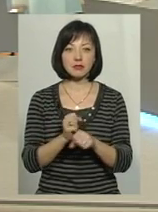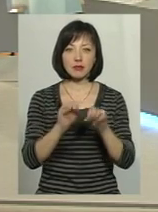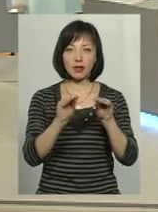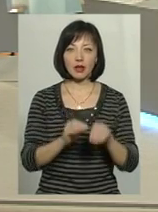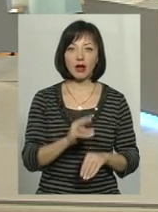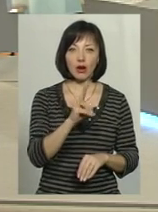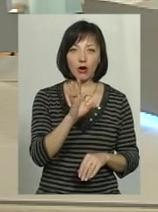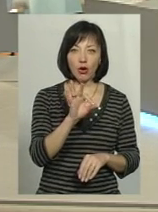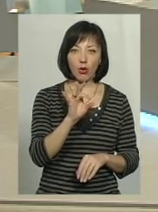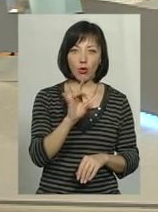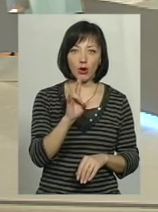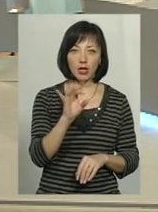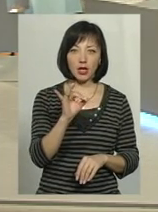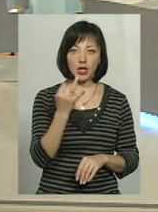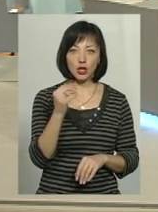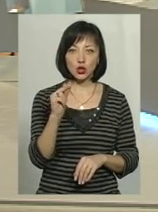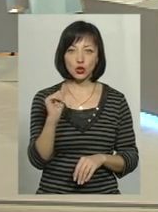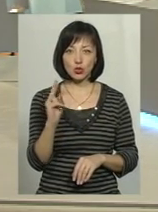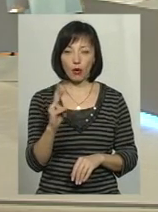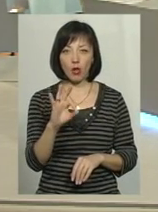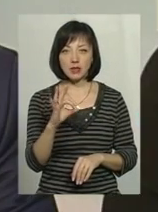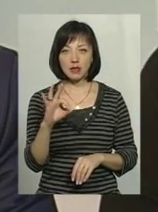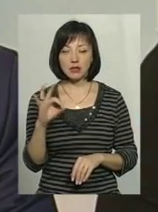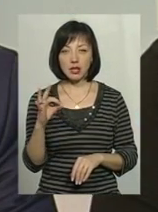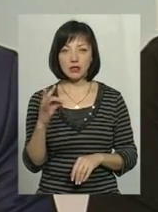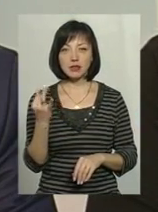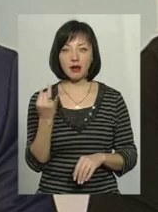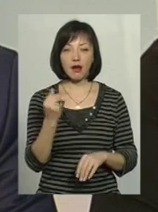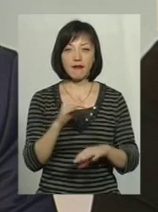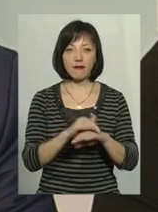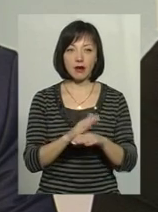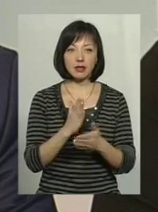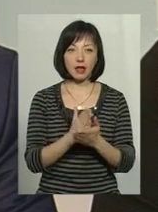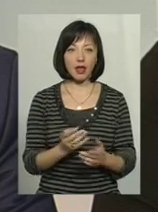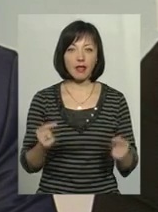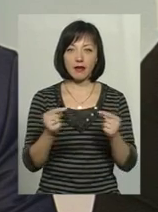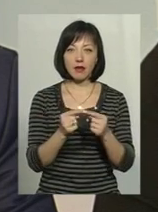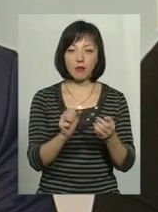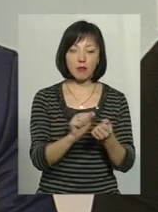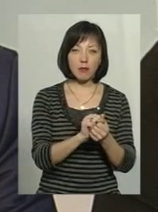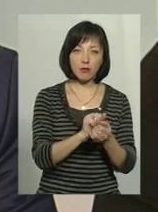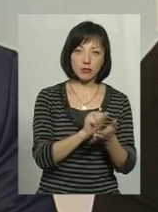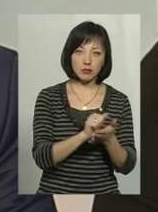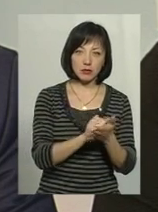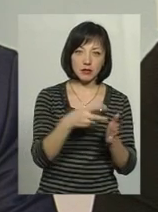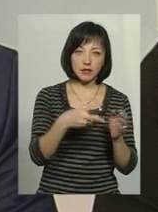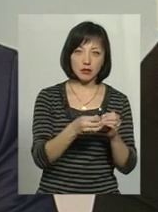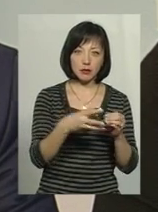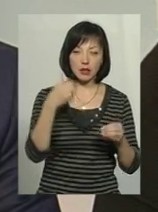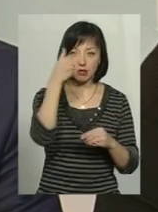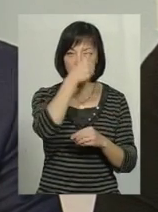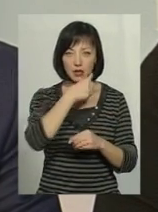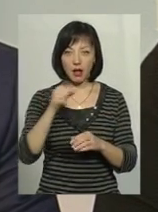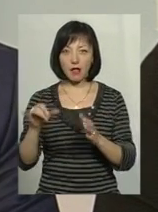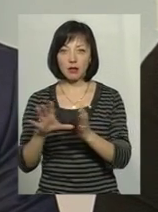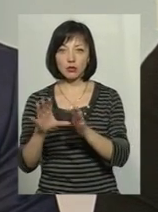Корнічука Александра Олександровича, там теж є цікаві факти, тому що там є невідповідність між паперовою декларацією за 2015 рік